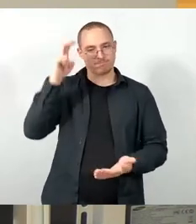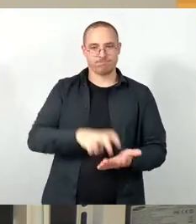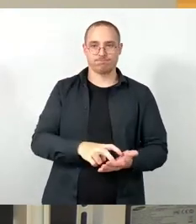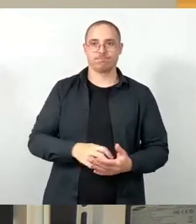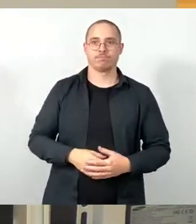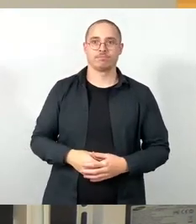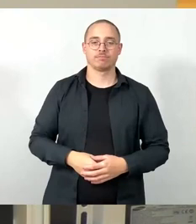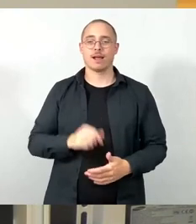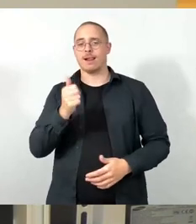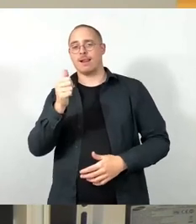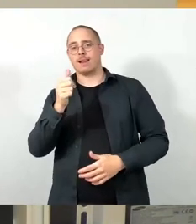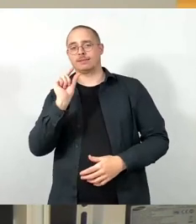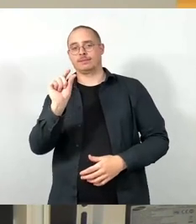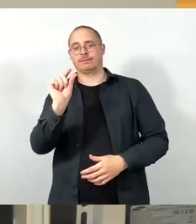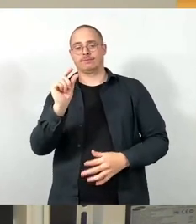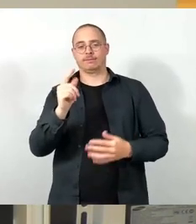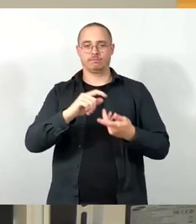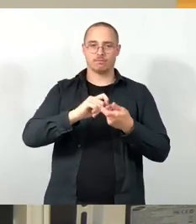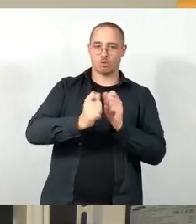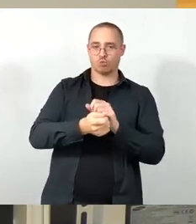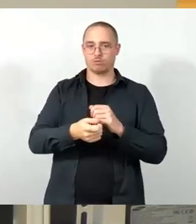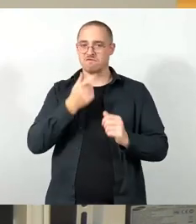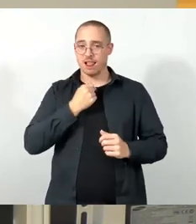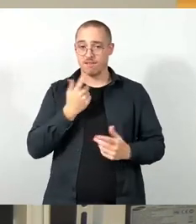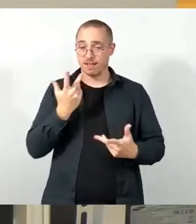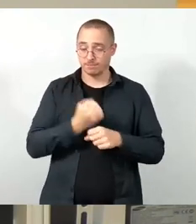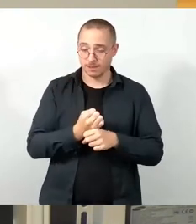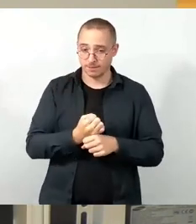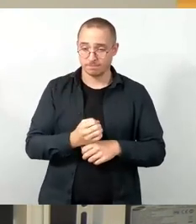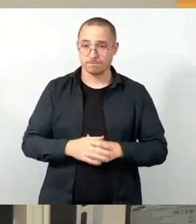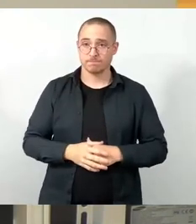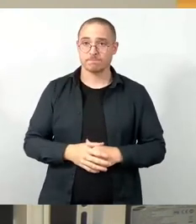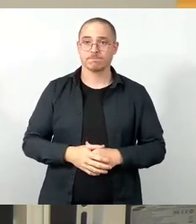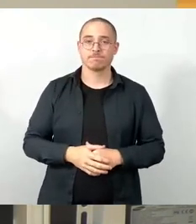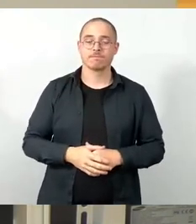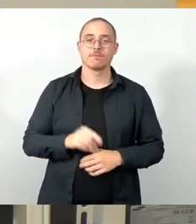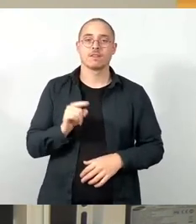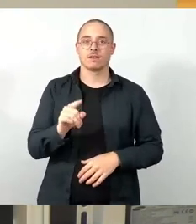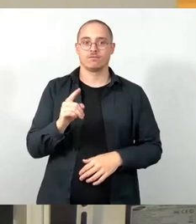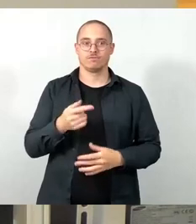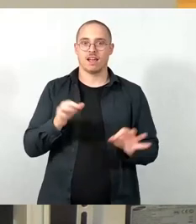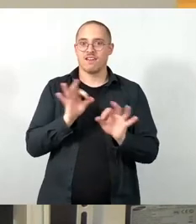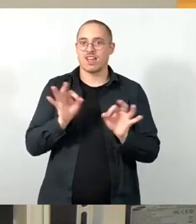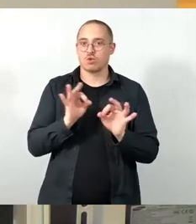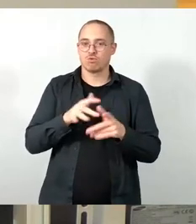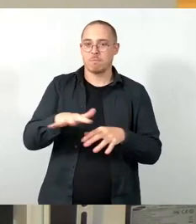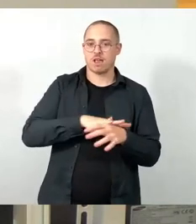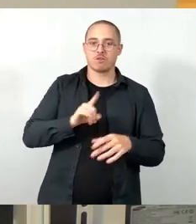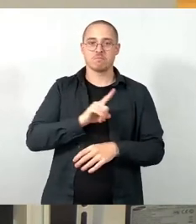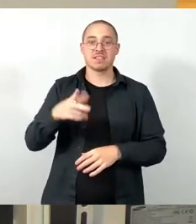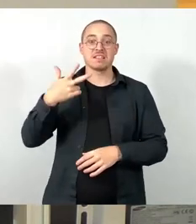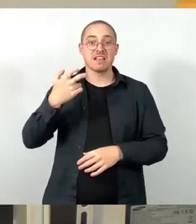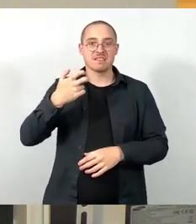würde ich gerne noch vornehmen wollen, weil natürlich die Gefährdungsbereiche nicht bis 30. März zu identifizieren sind,